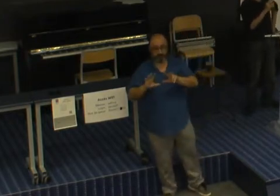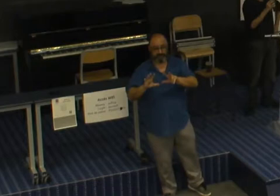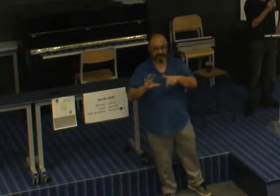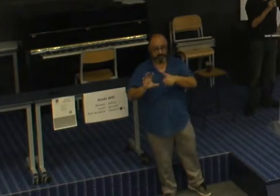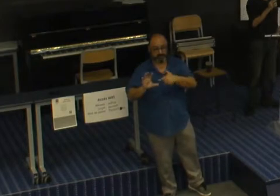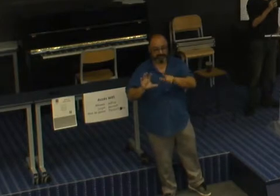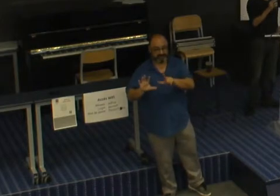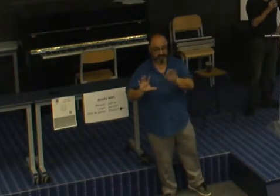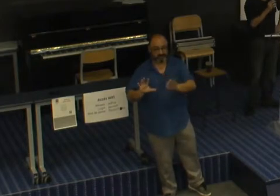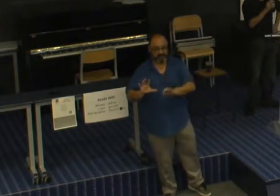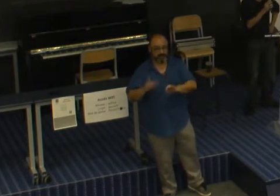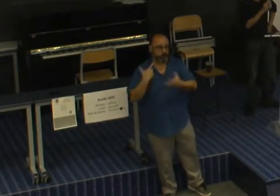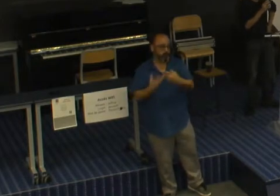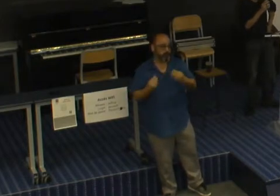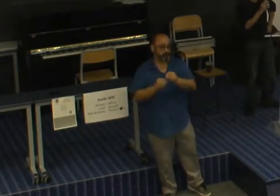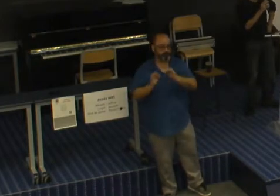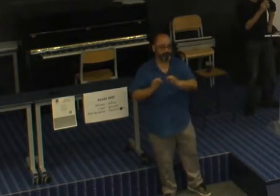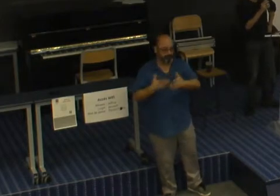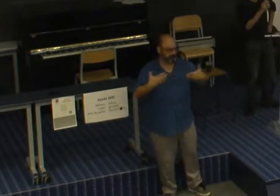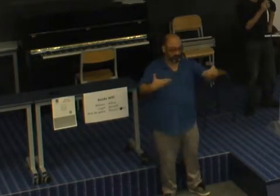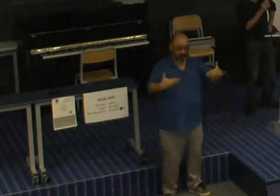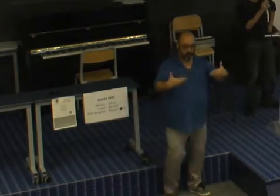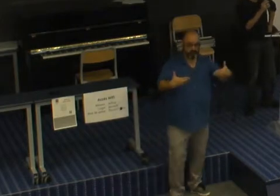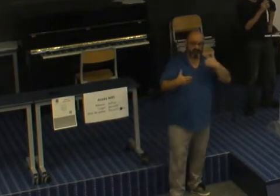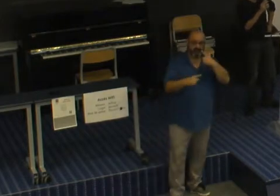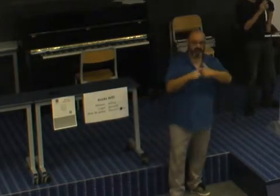'est environ 3 fois plus.